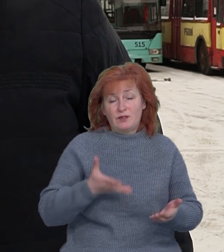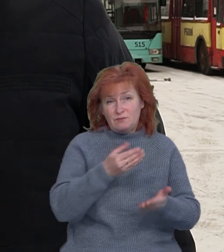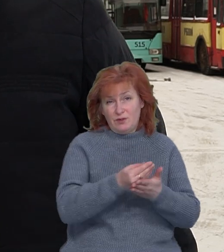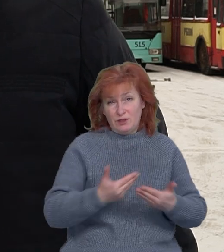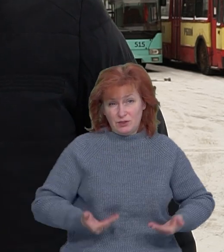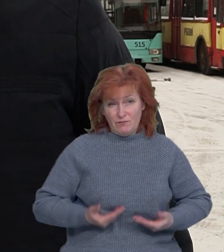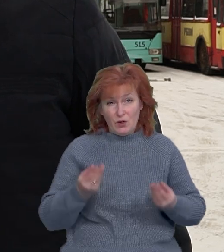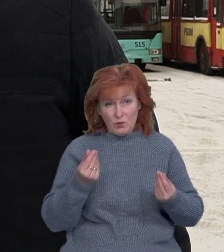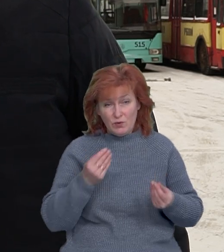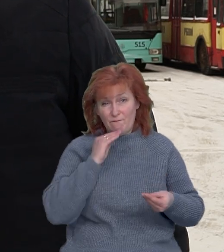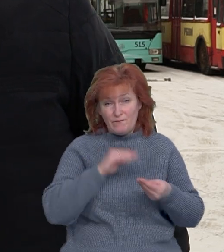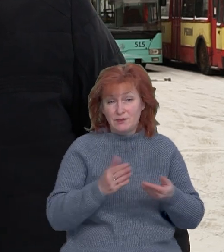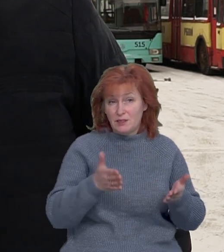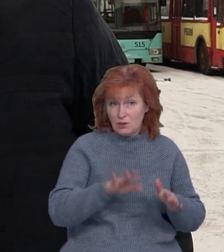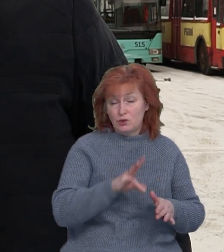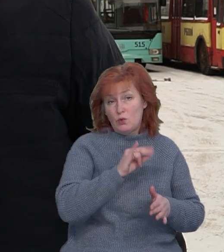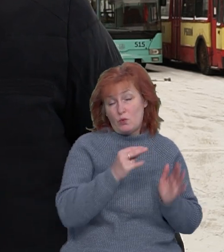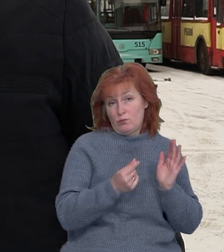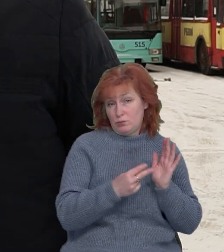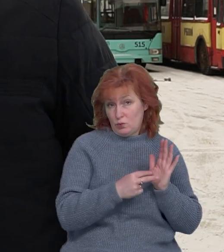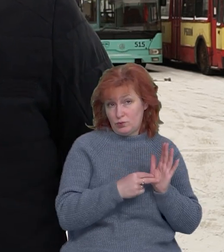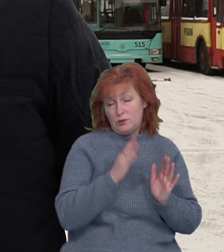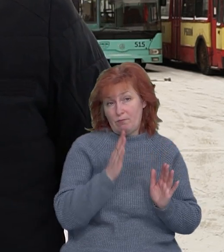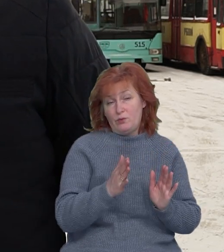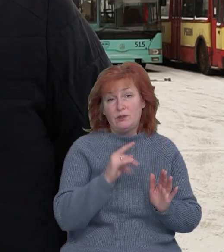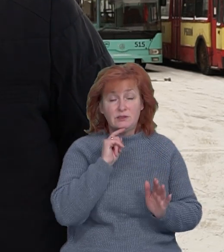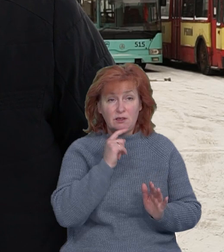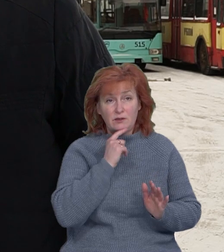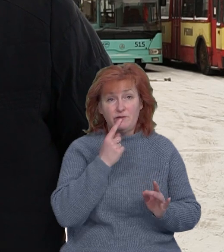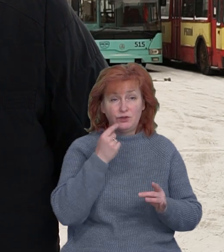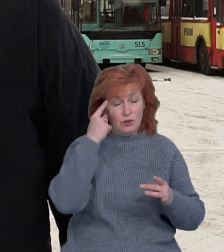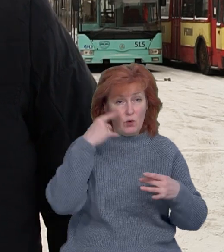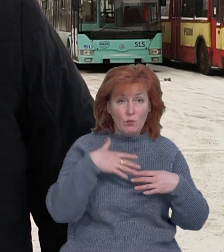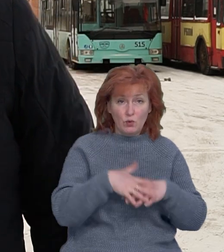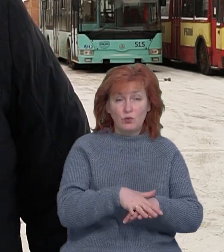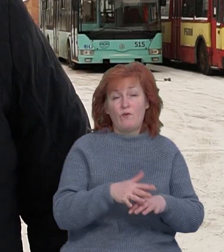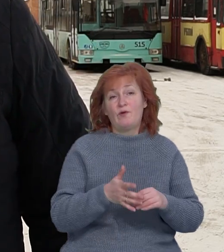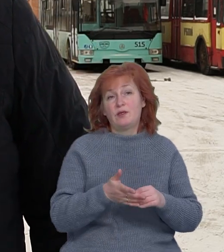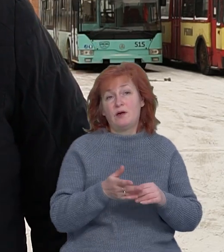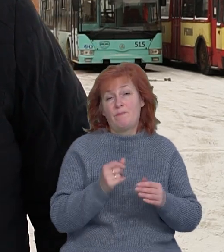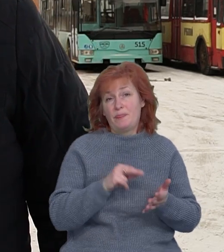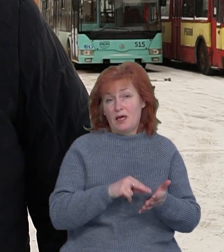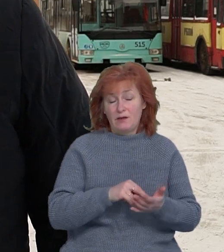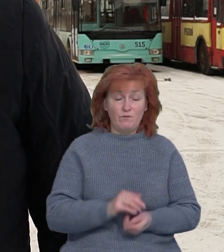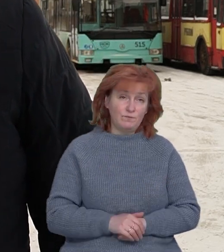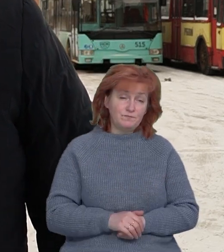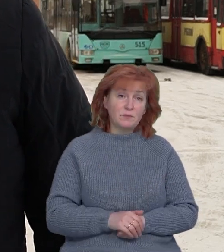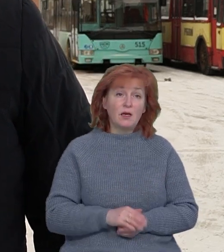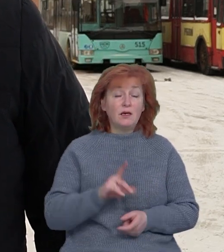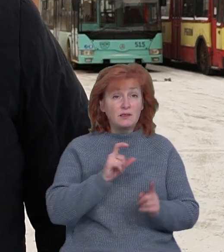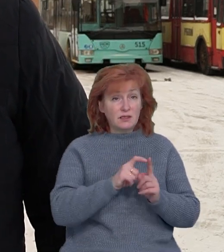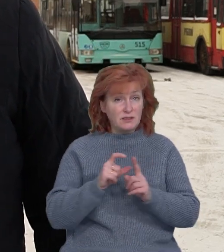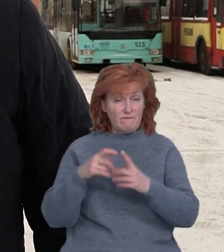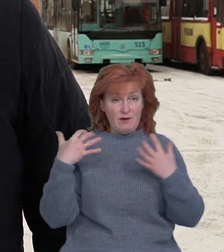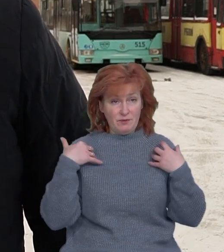готівку, ми її залишаємо, але вона буде коштувати згідно економічно обґрунтованого тарифу. За словами Артема